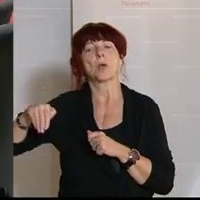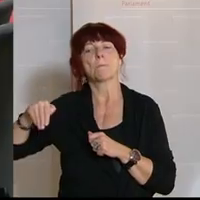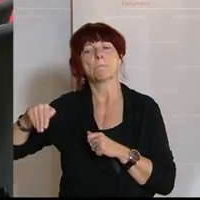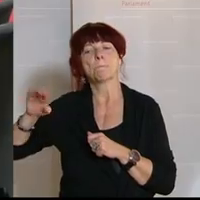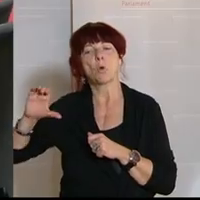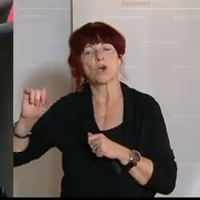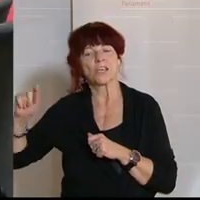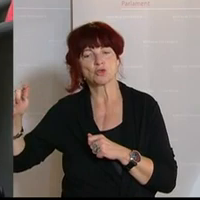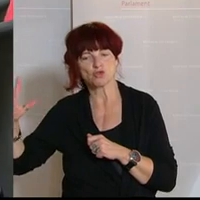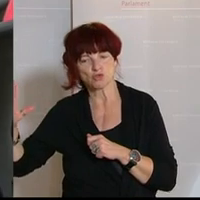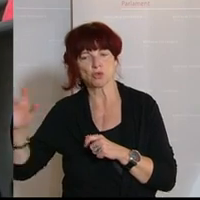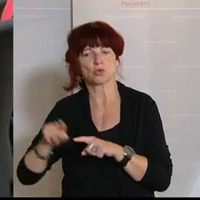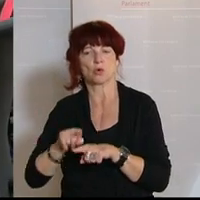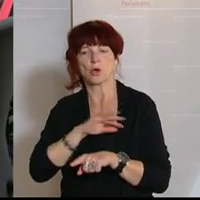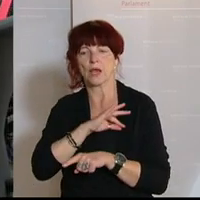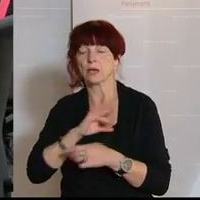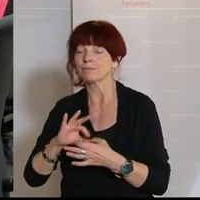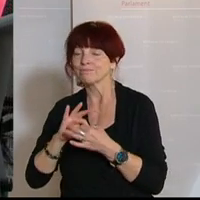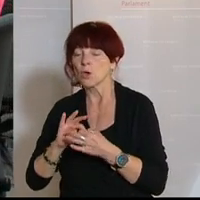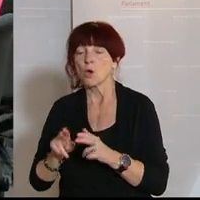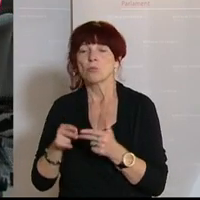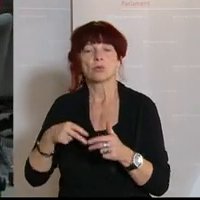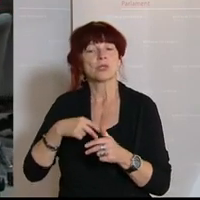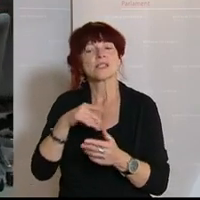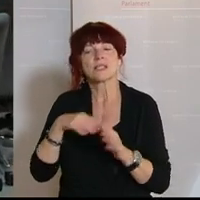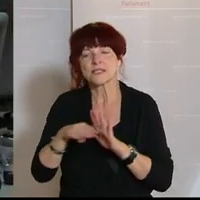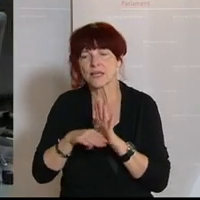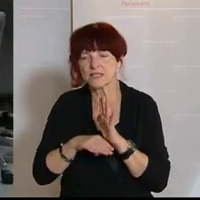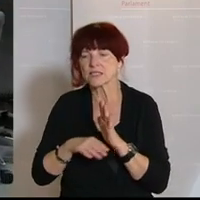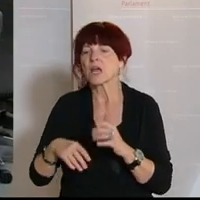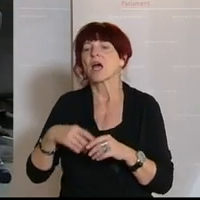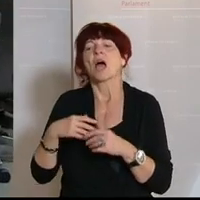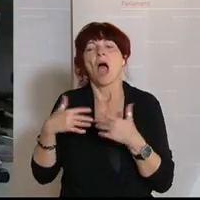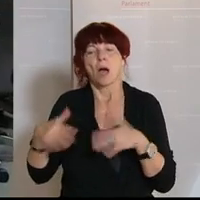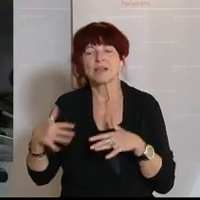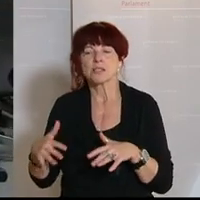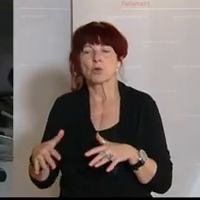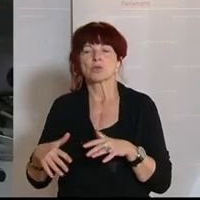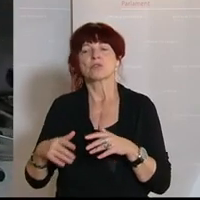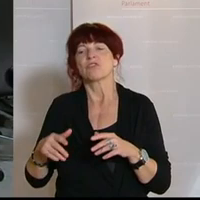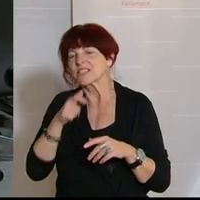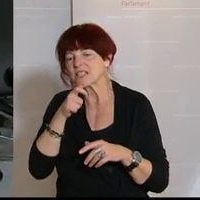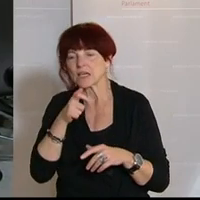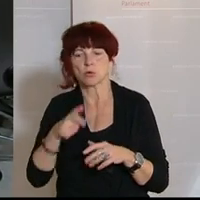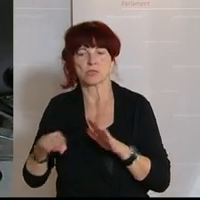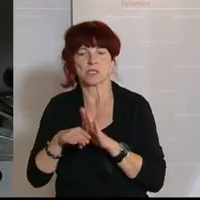Kolleginnen und Kollegen, betreffend ein Bundesgesetz, mit dem das Arbeitslosenversicherungsgesetz geändert wird,